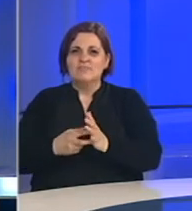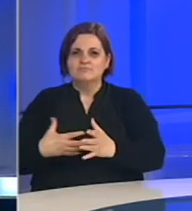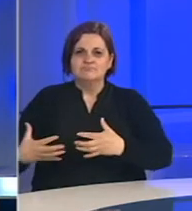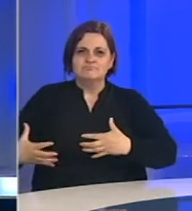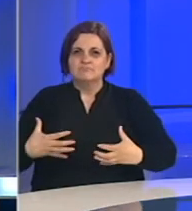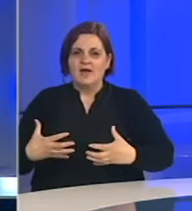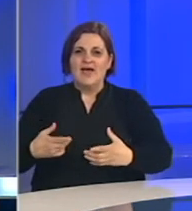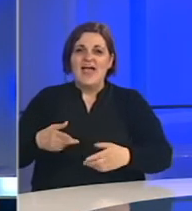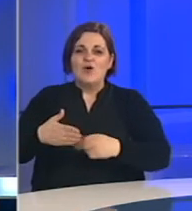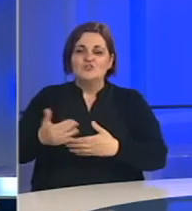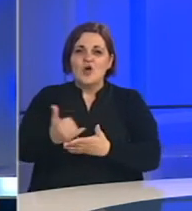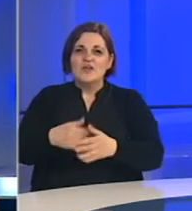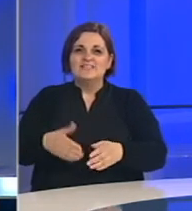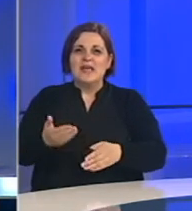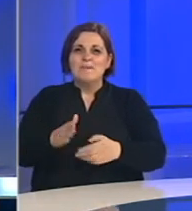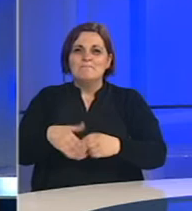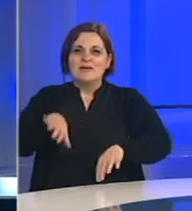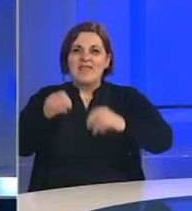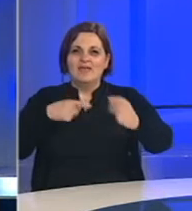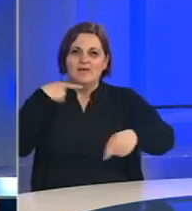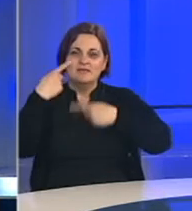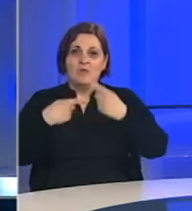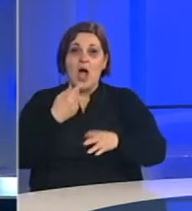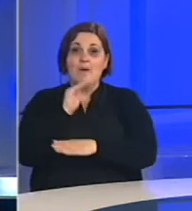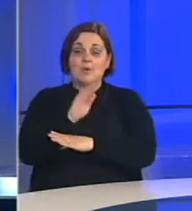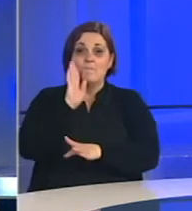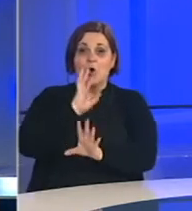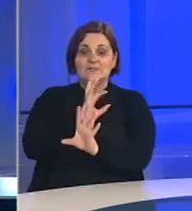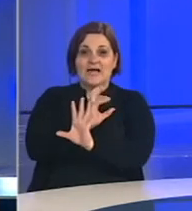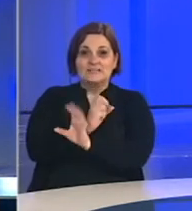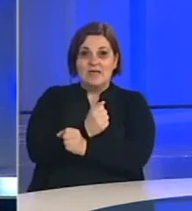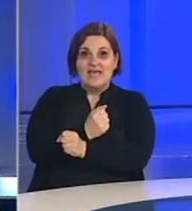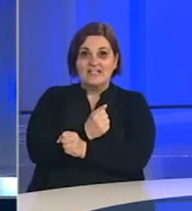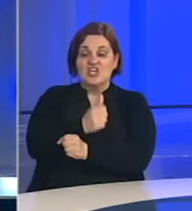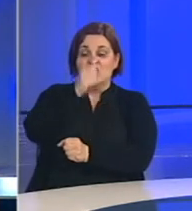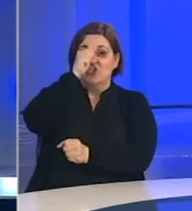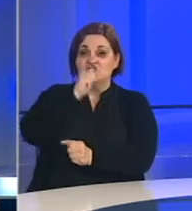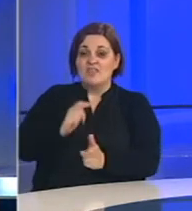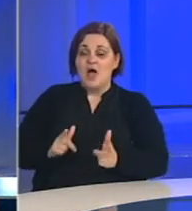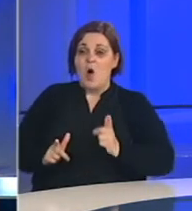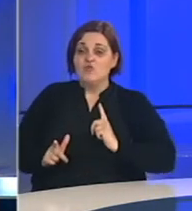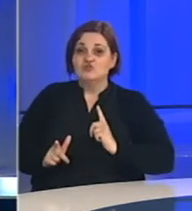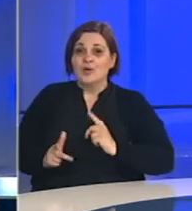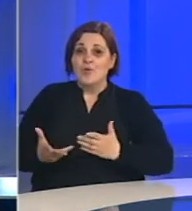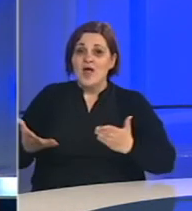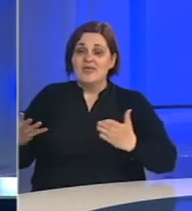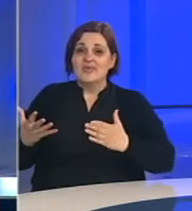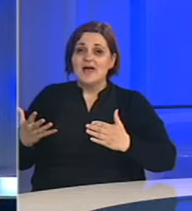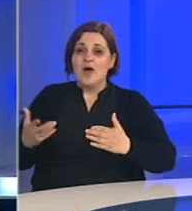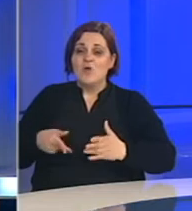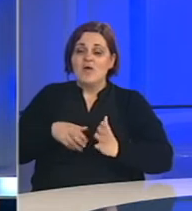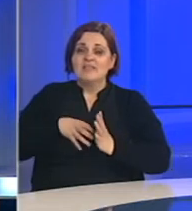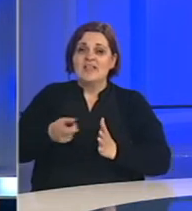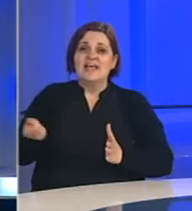služiti za predizbornu kampanju, a sa druge strane poruka Bosancima i Hercegovicima šta da očekuju i kako da se nose sa